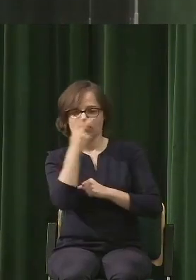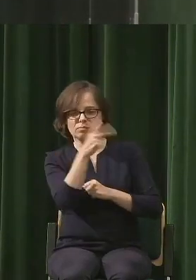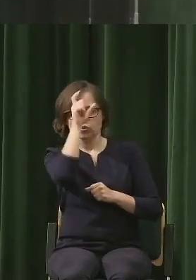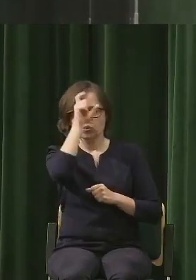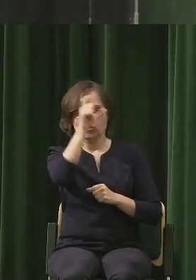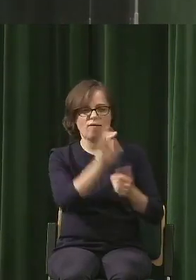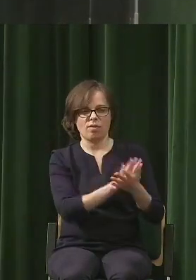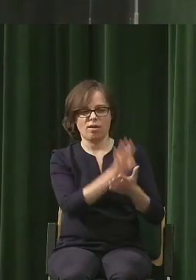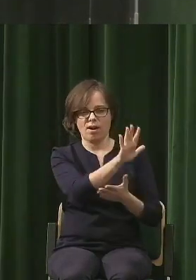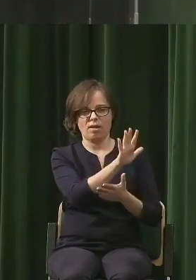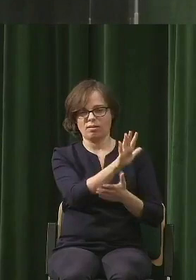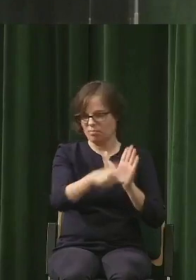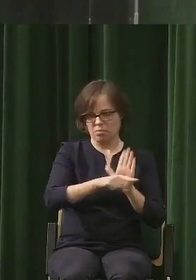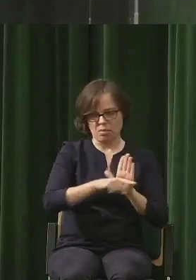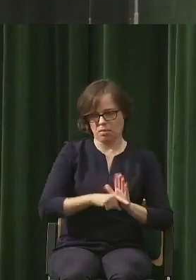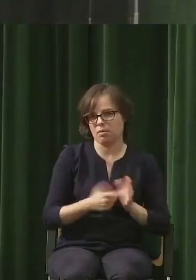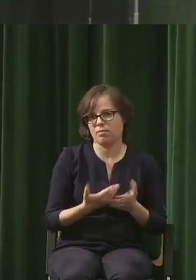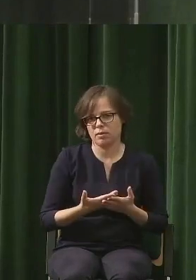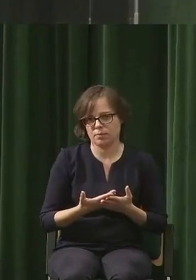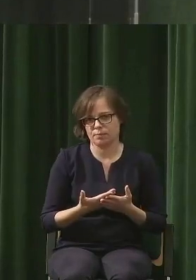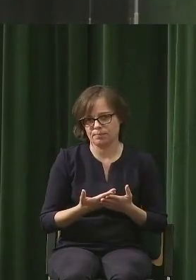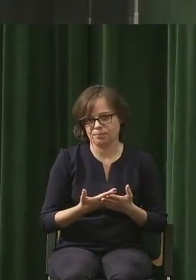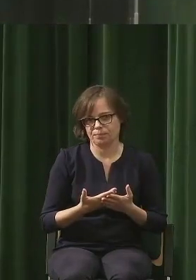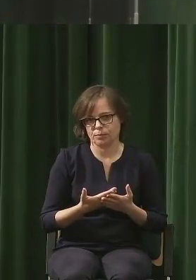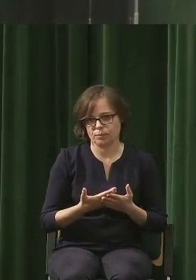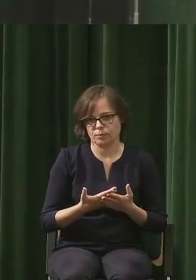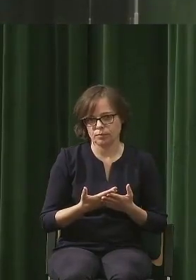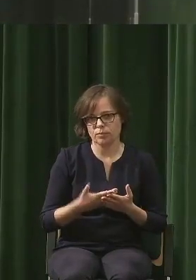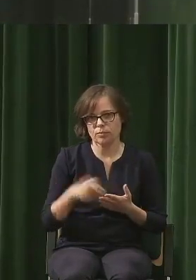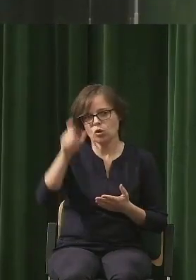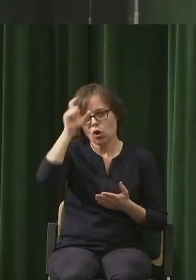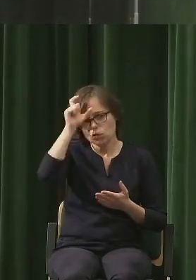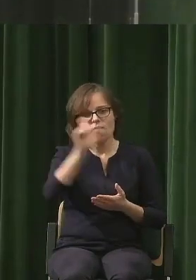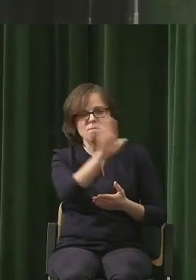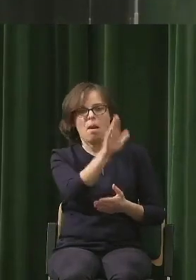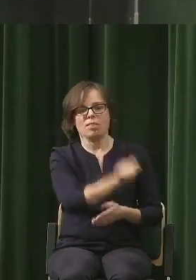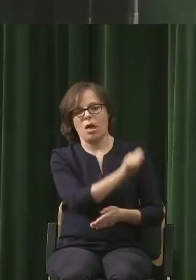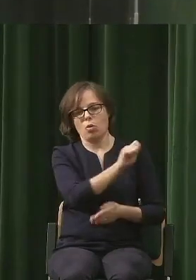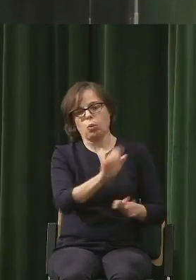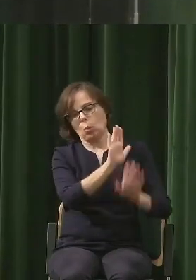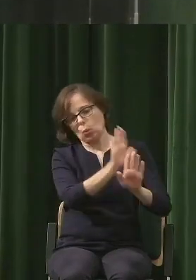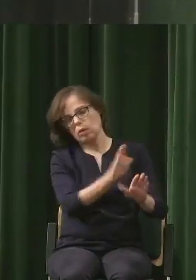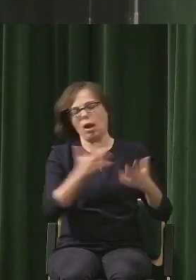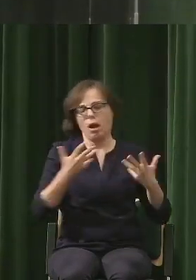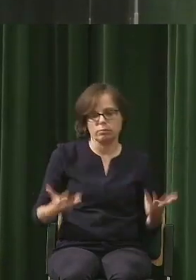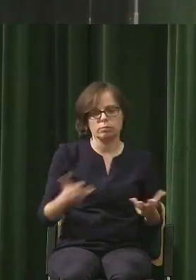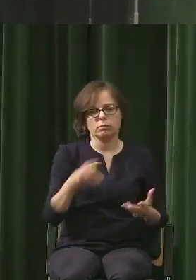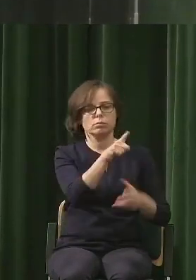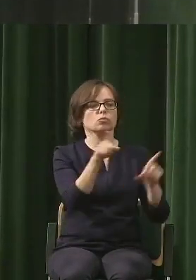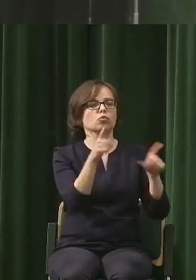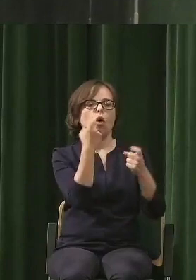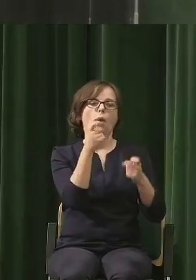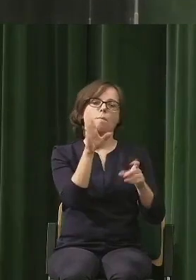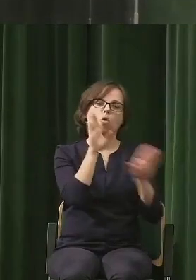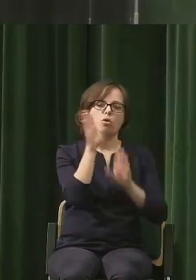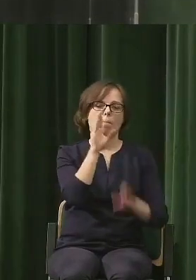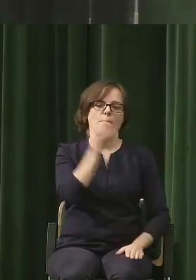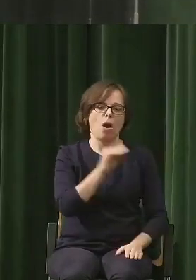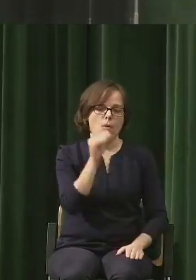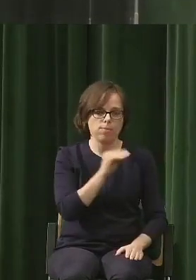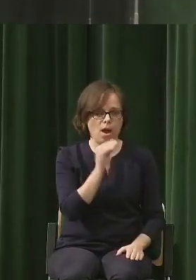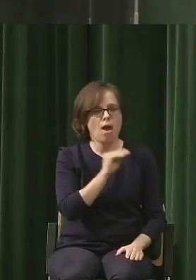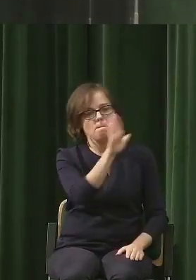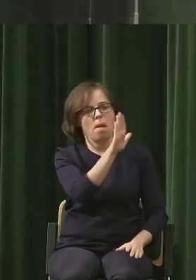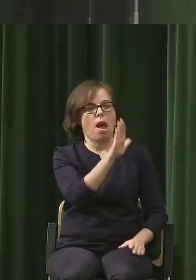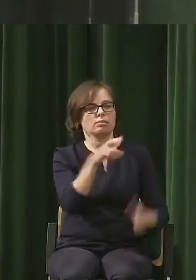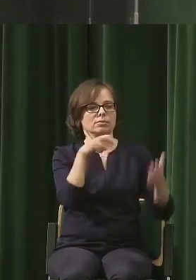u Hobbsa jest, na tym przekonaniu, że człowiek ma naturę, jaką ma i jest taką małpą, która ma pewne złe